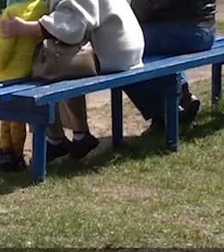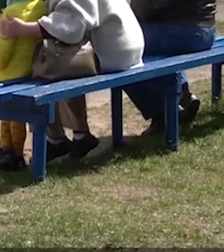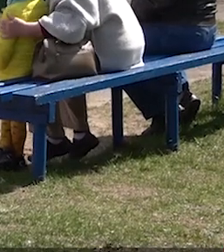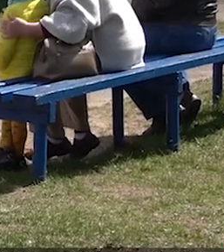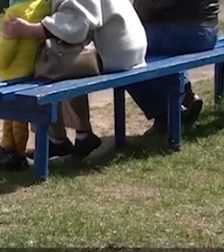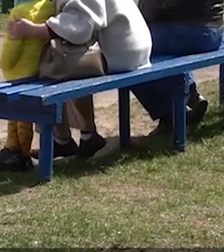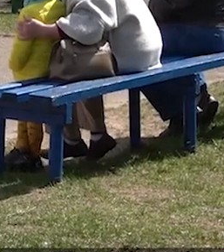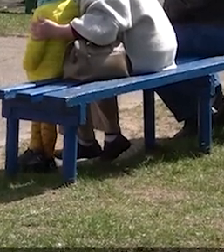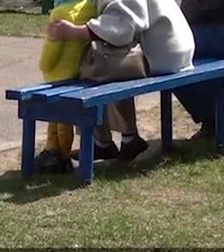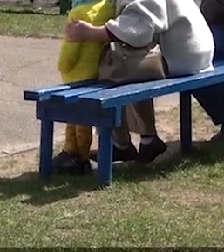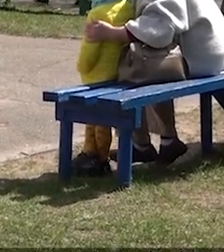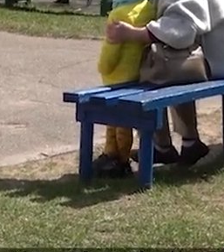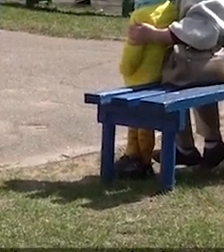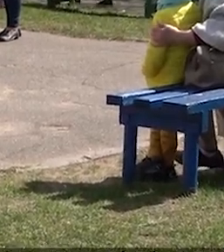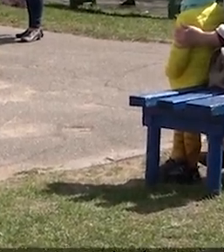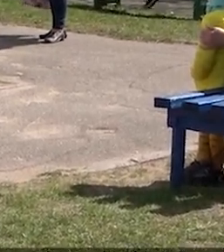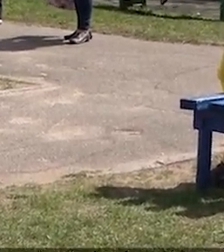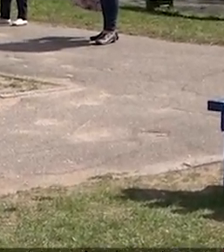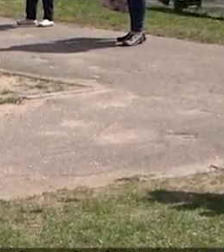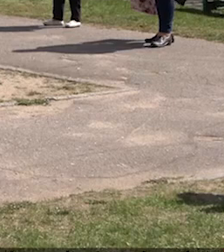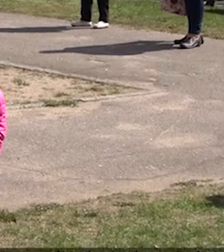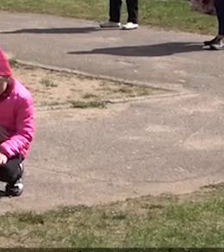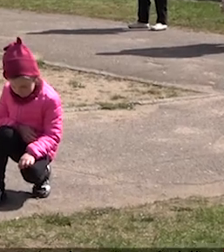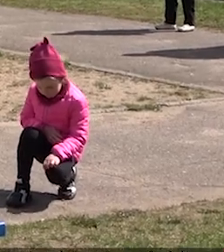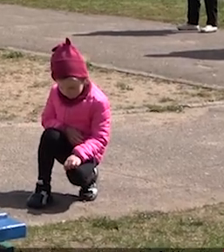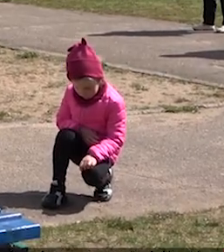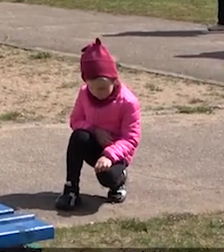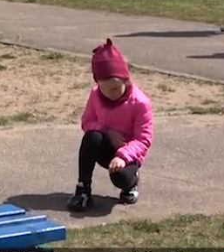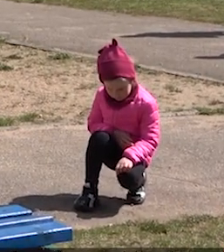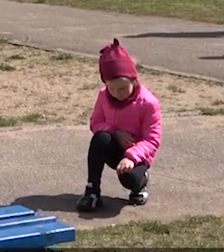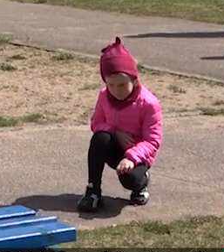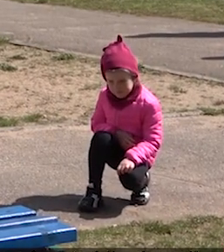noskaidrojuši atbildes uz jautājumiem, bet kā būs veicies debutātu kandidātiem?